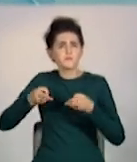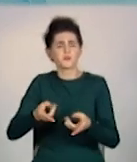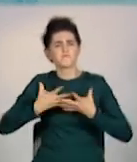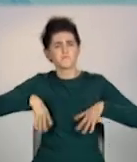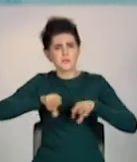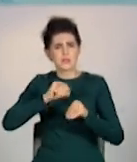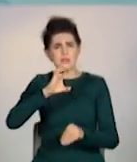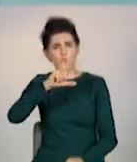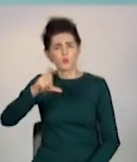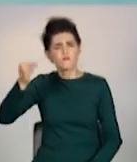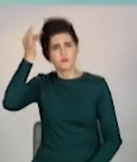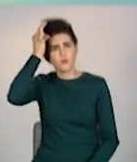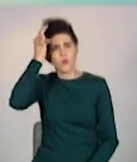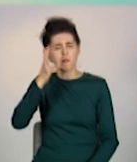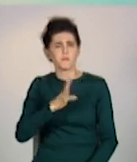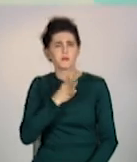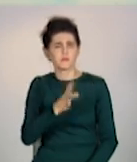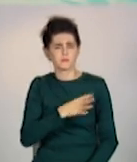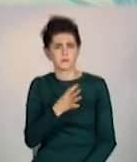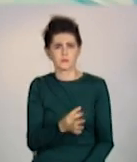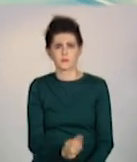пригадали, як все відбувалося.